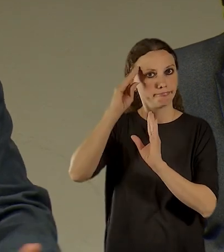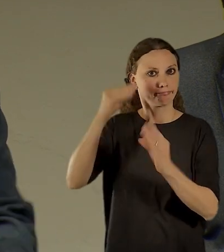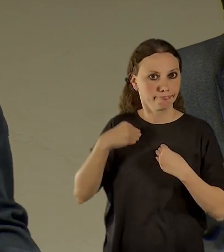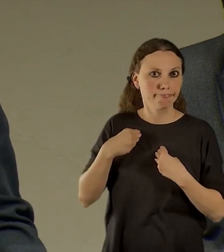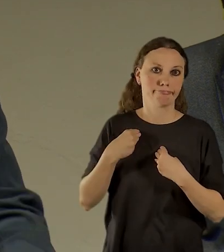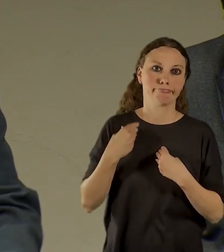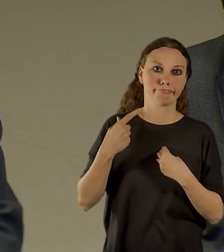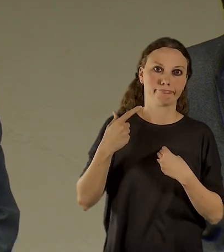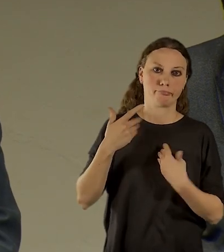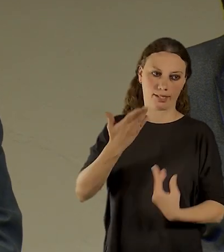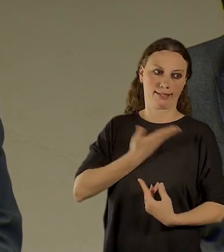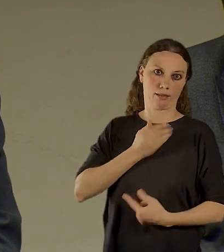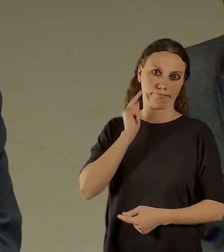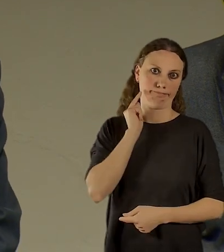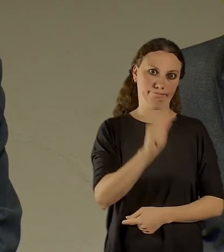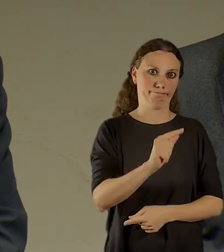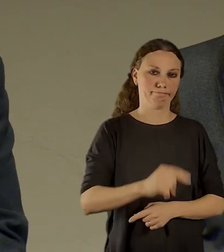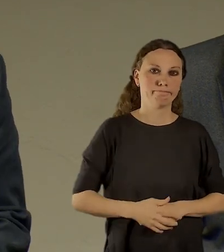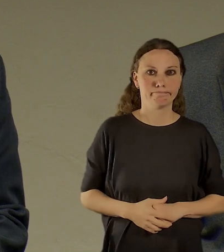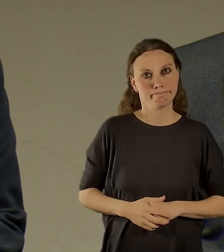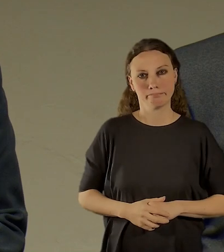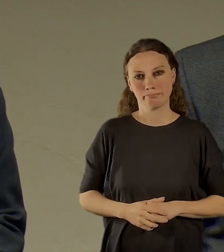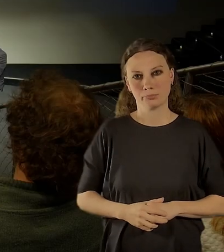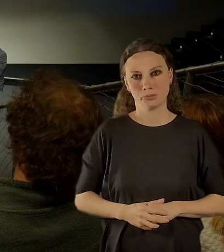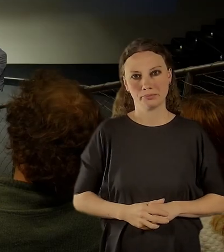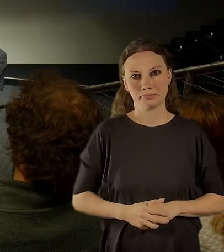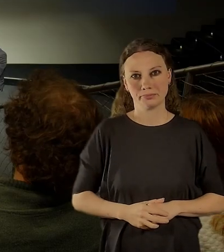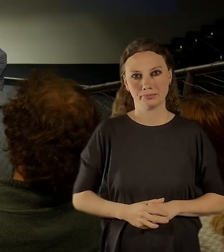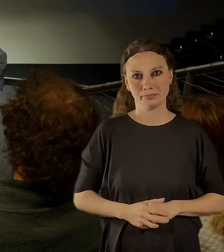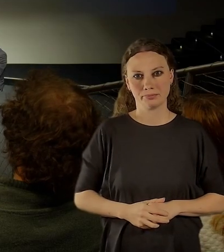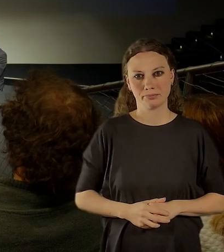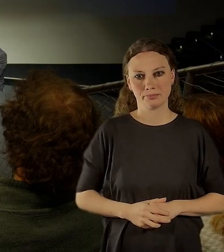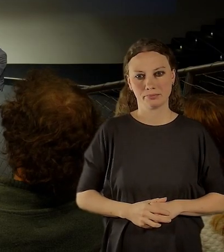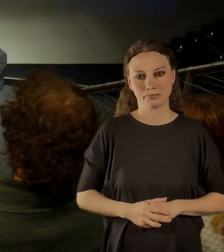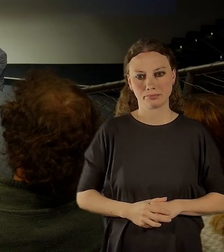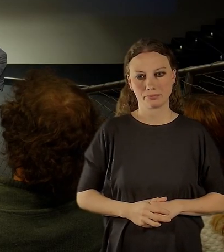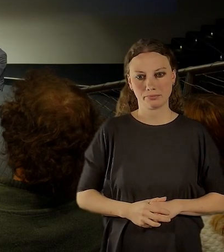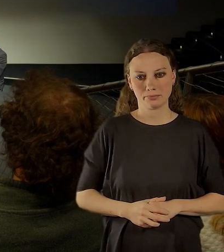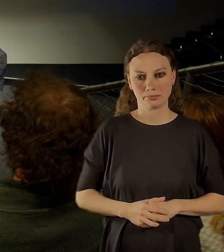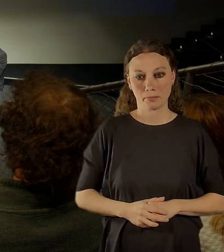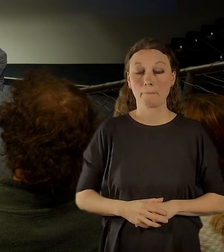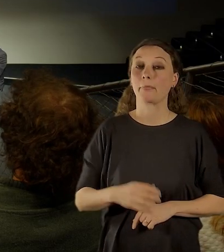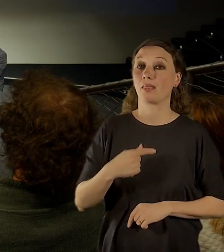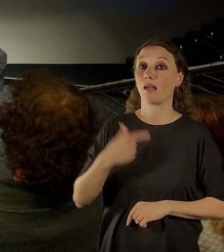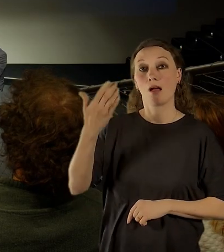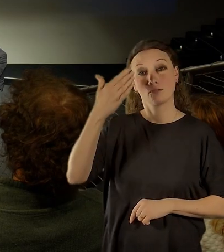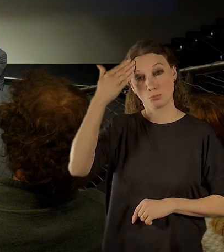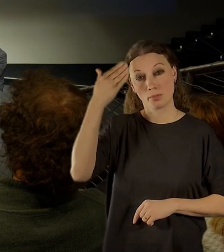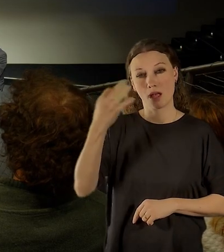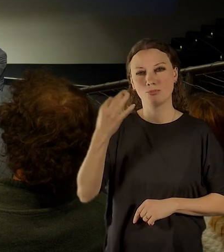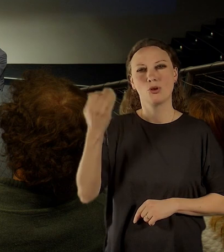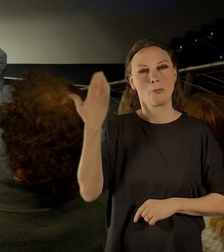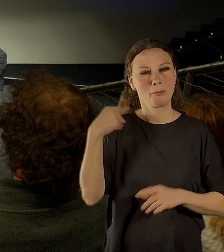nabízeného nejlepším objektem. Já si vzpomínám, že ve hře tuším byl